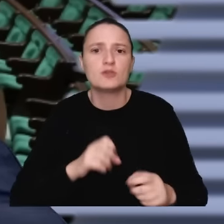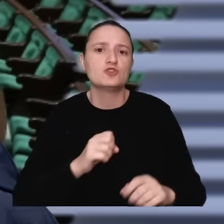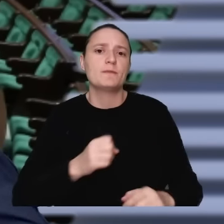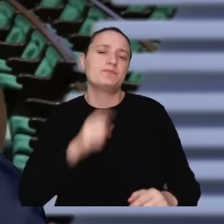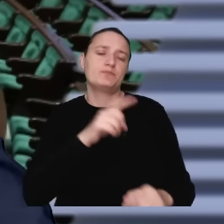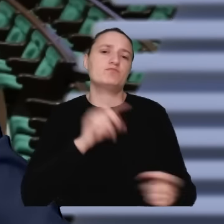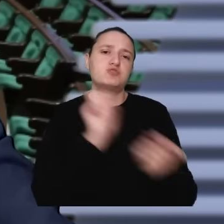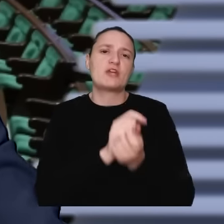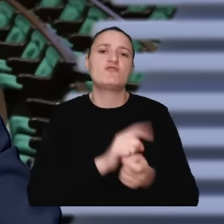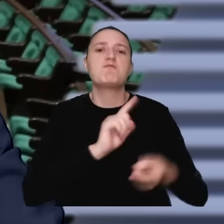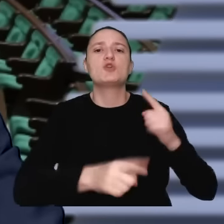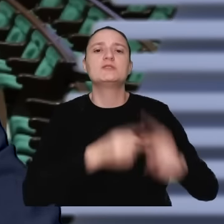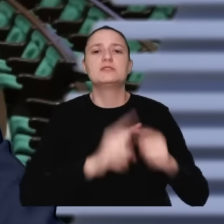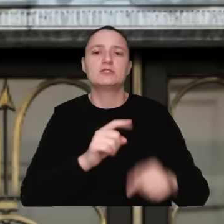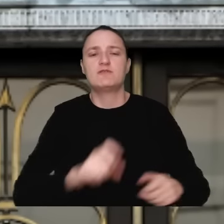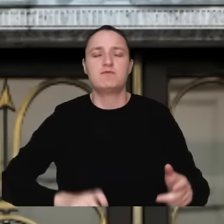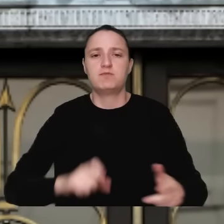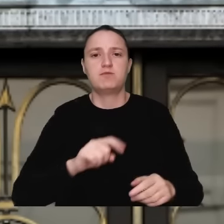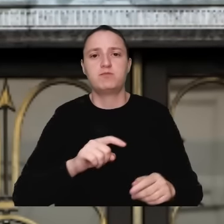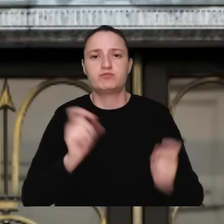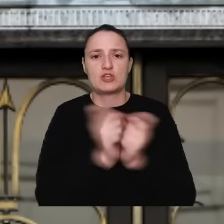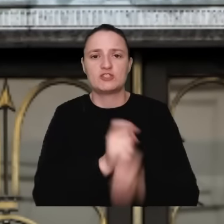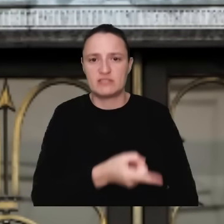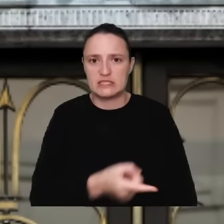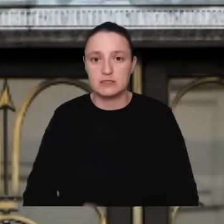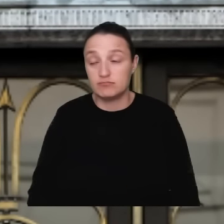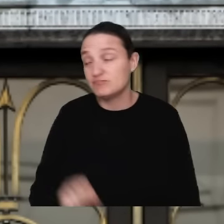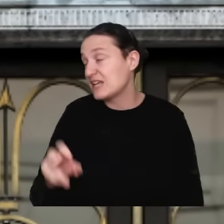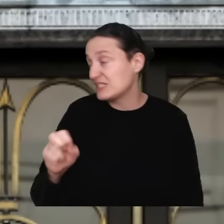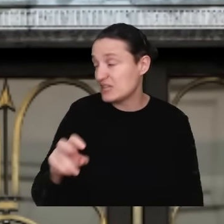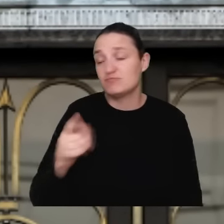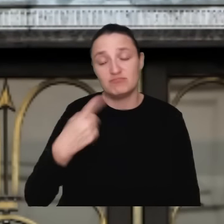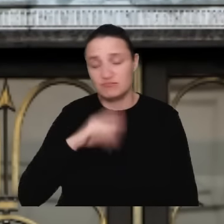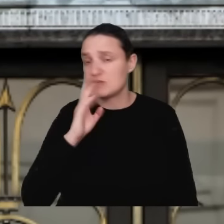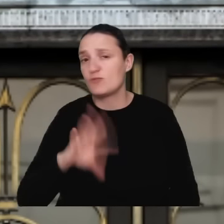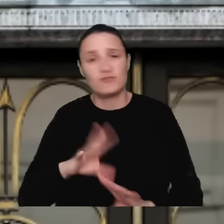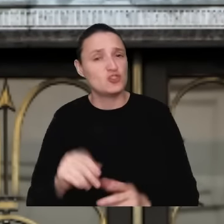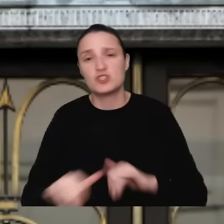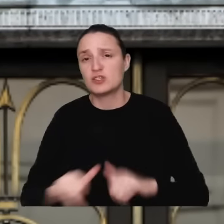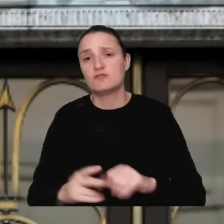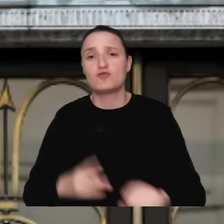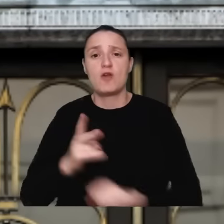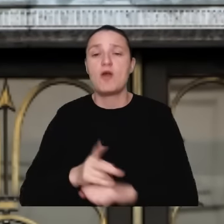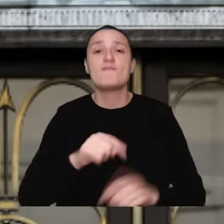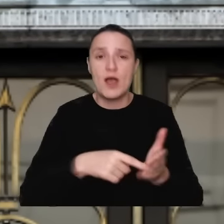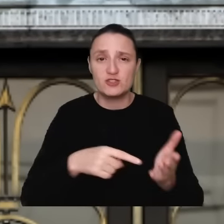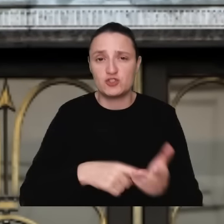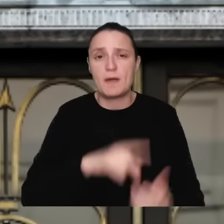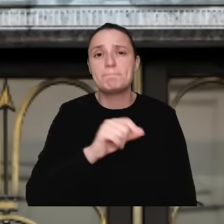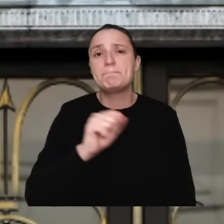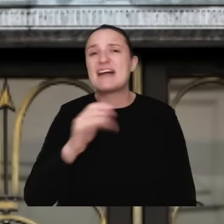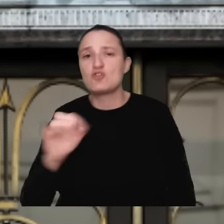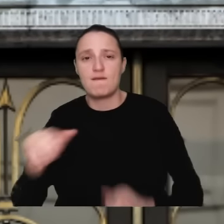politycznym, na przykład panu Romanowskiemu. Jak najbardziej będziemy się zajmować wszelkimi nadużyciami tej patowładzy. Tak jak